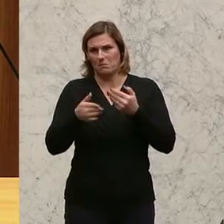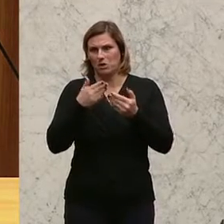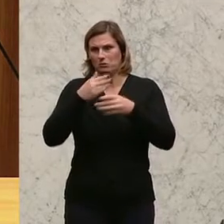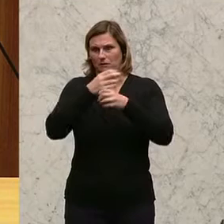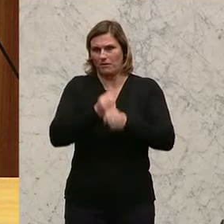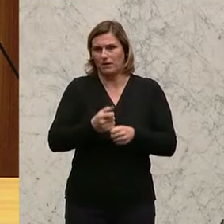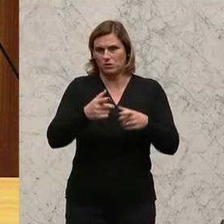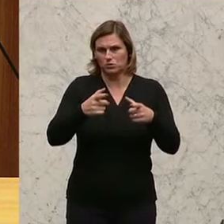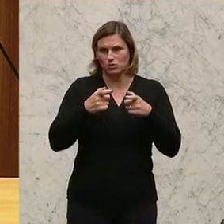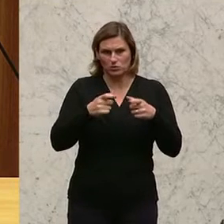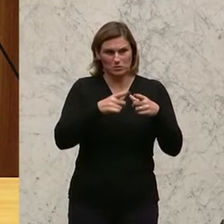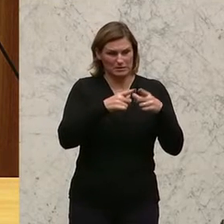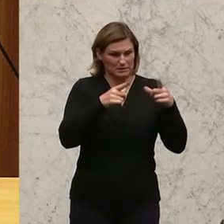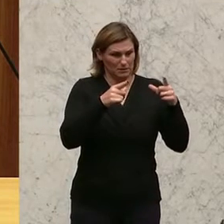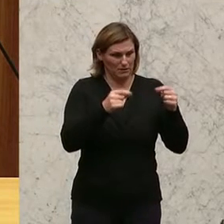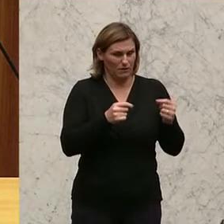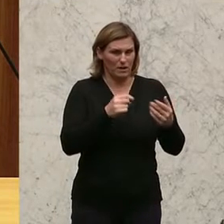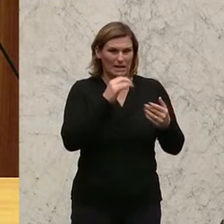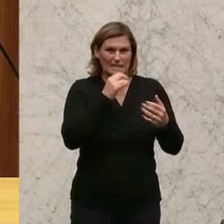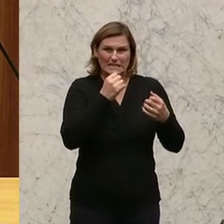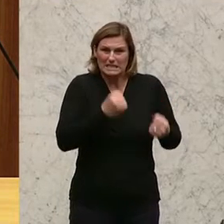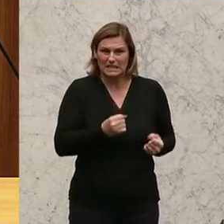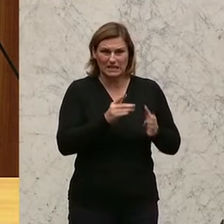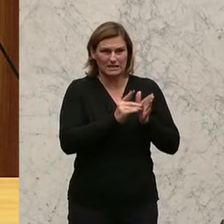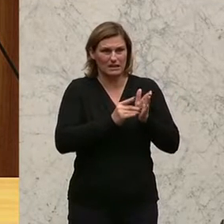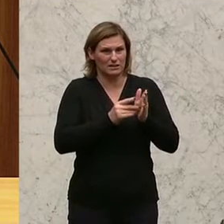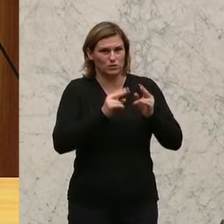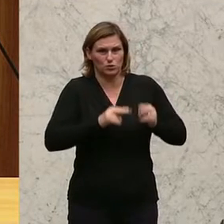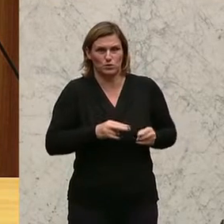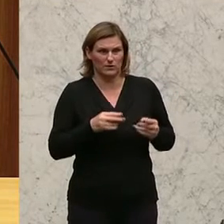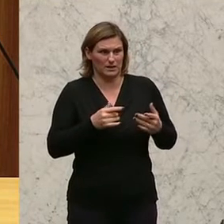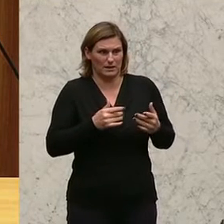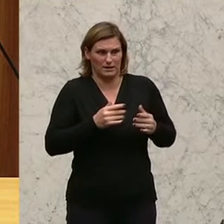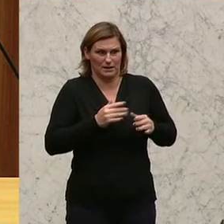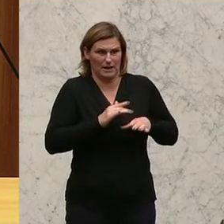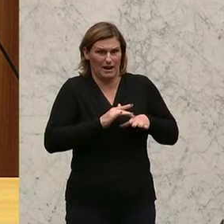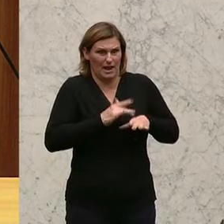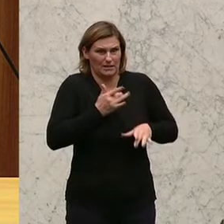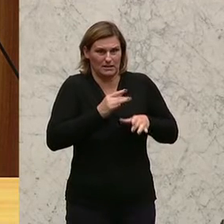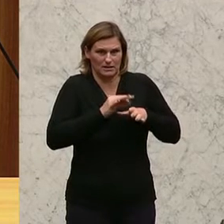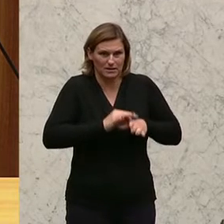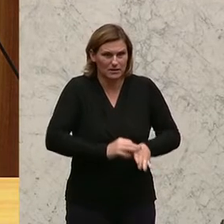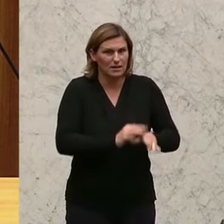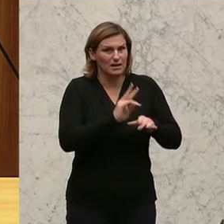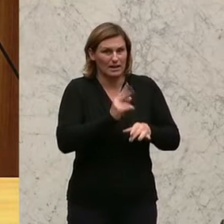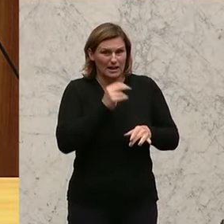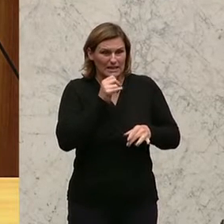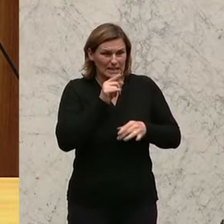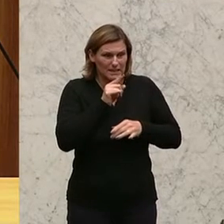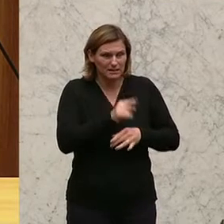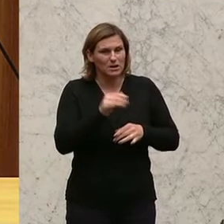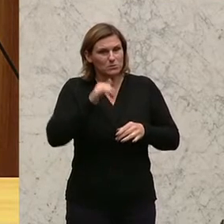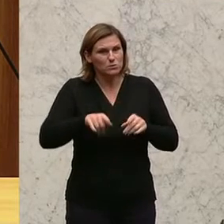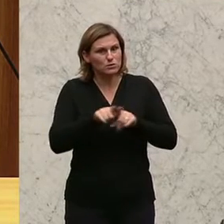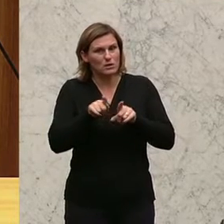Briefwahl kann nicht sicher und datenschutzrechtlich einwandfrei abgehalten werden. Dann muss am Ende auch die Möglichkeit sein, die